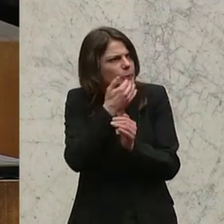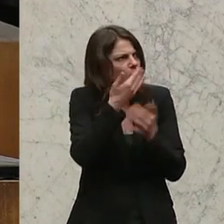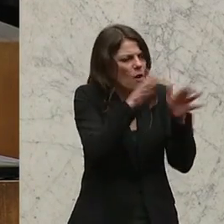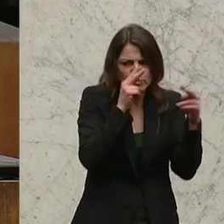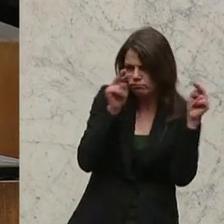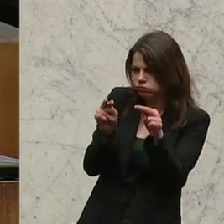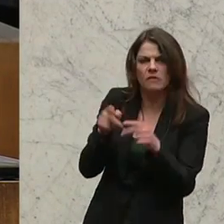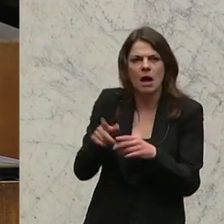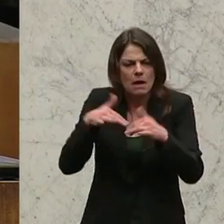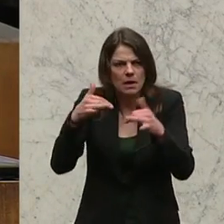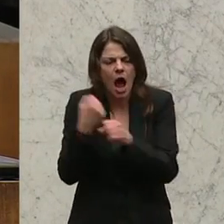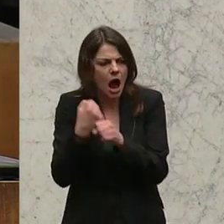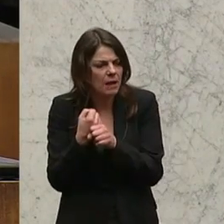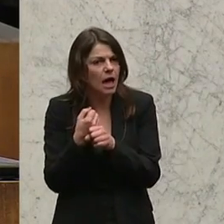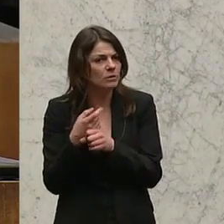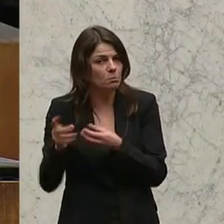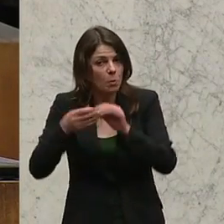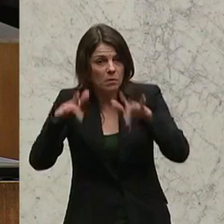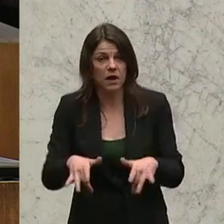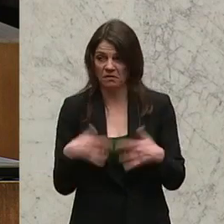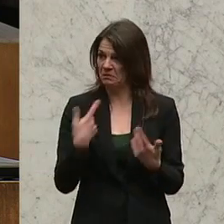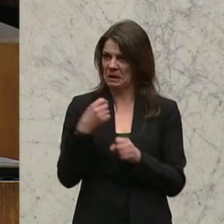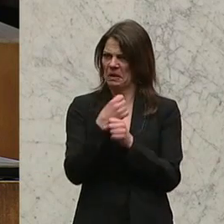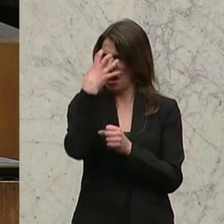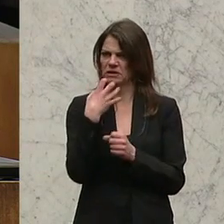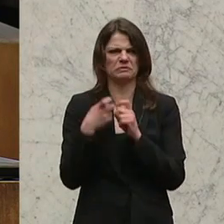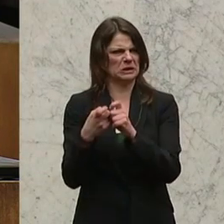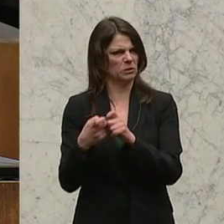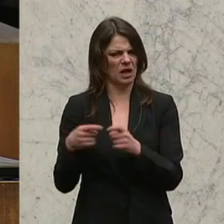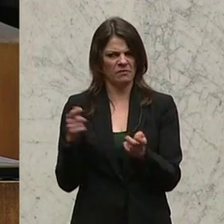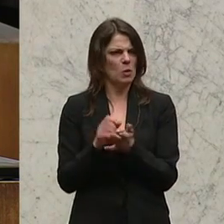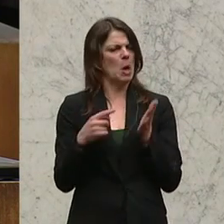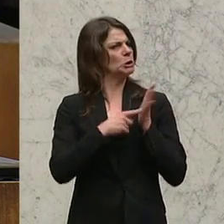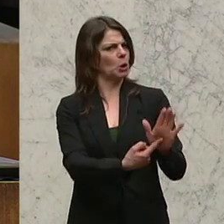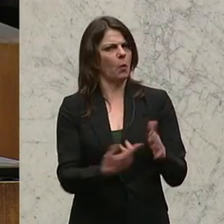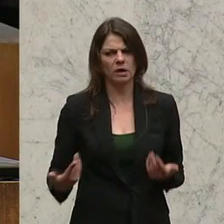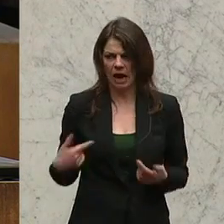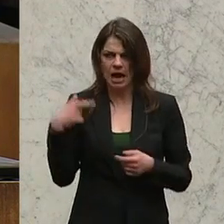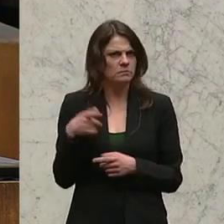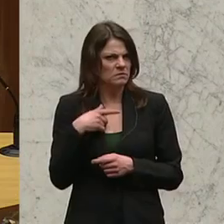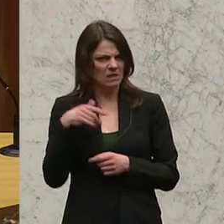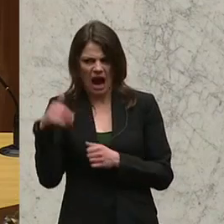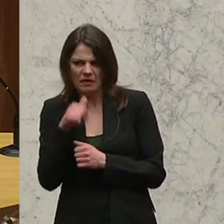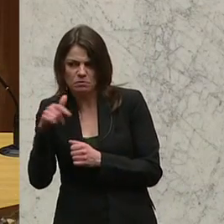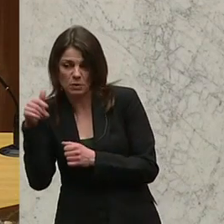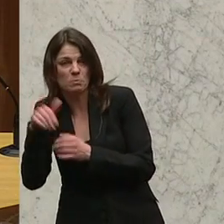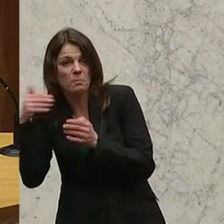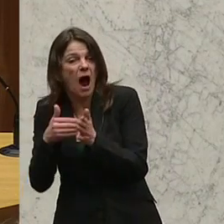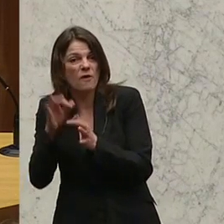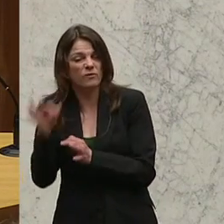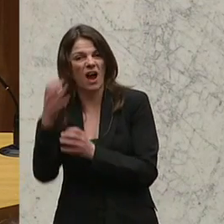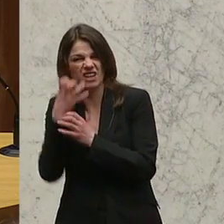parlamentarische Arbeit damit beschädigt würde, weil dann kann man nicht ernsthaft diskutieren und dann wäre es nur schuld, weil das könnte man ja sogar ernsthaft debattieren. Es ist nur nicht die